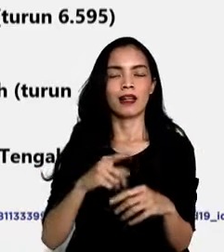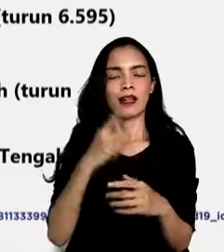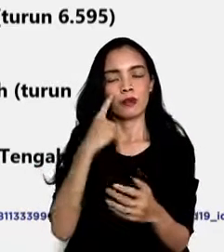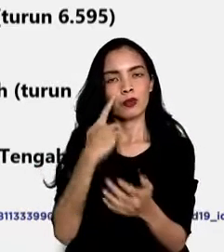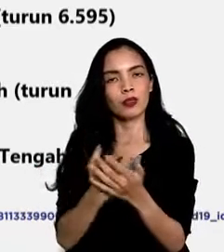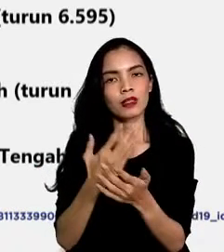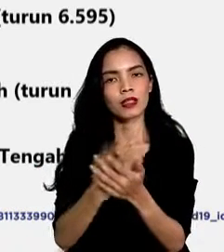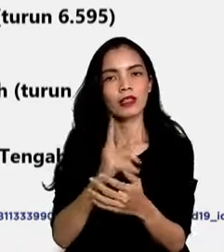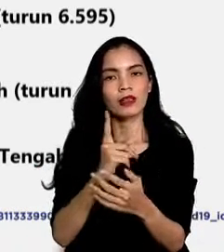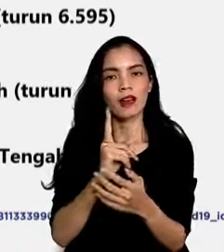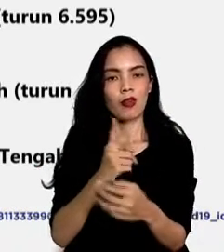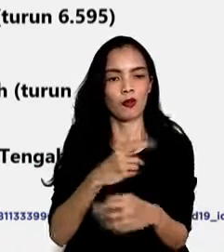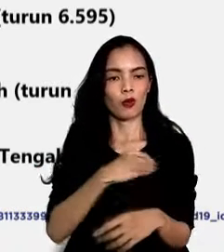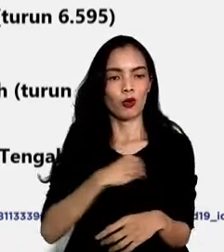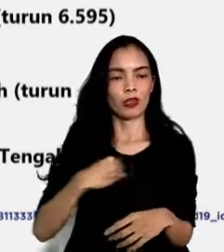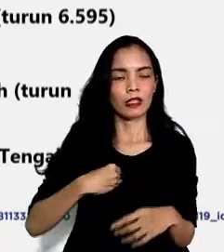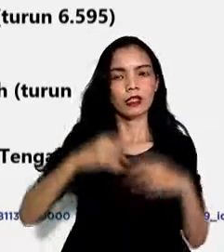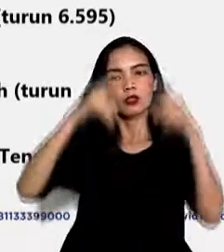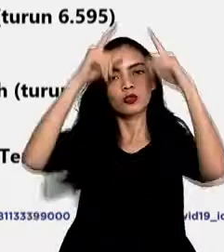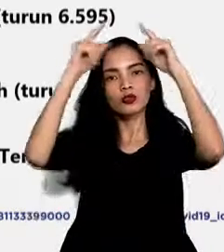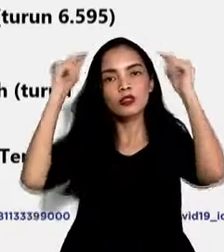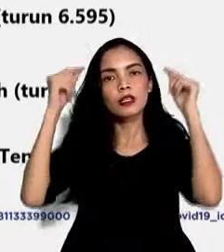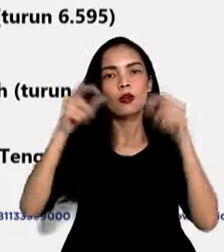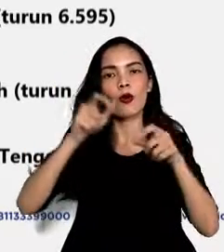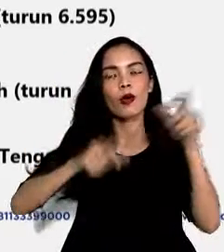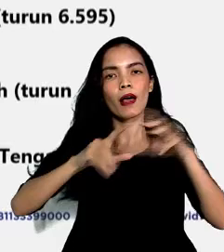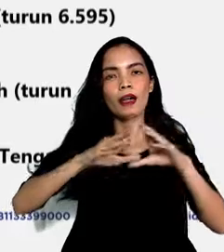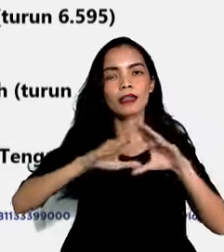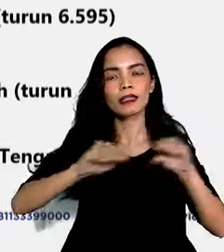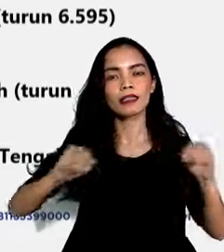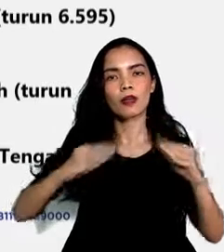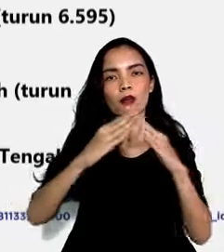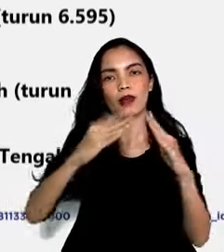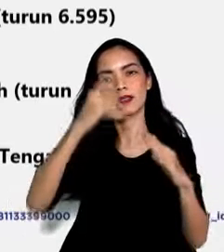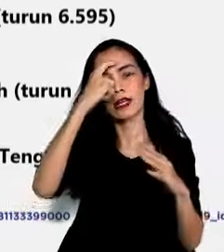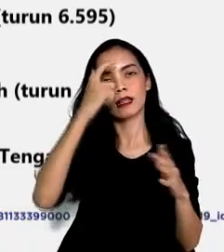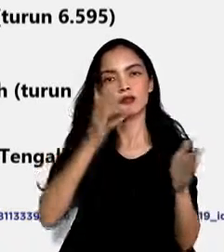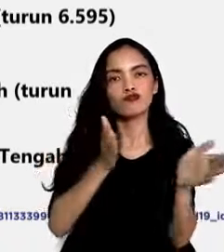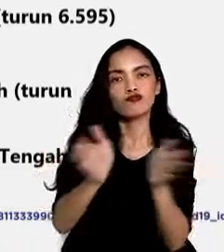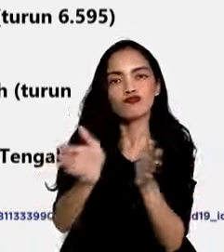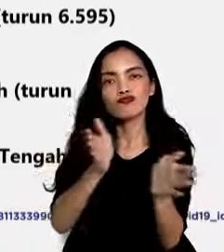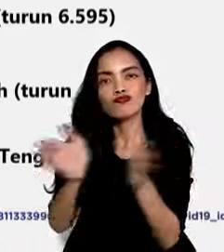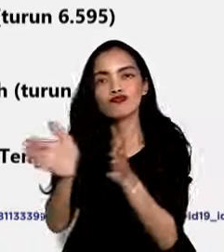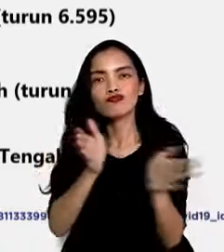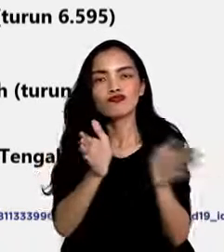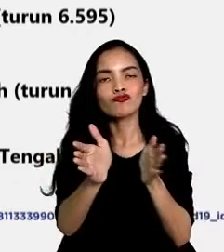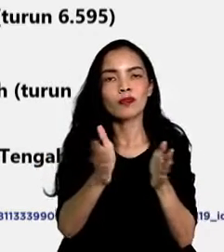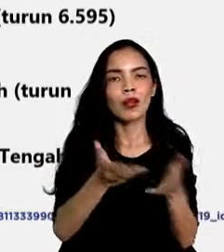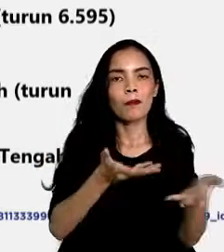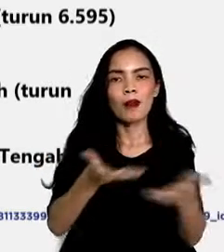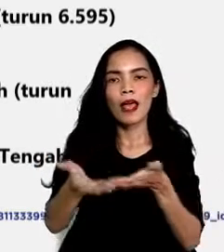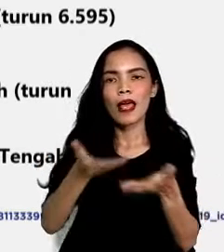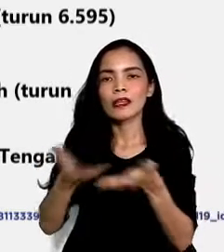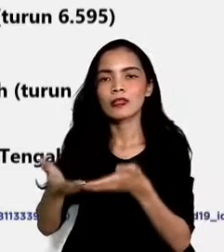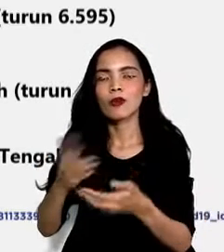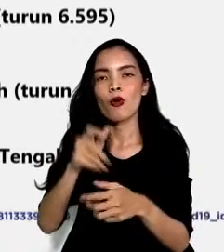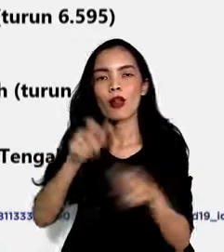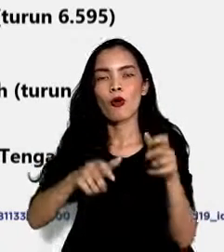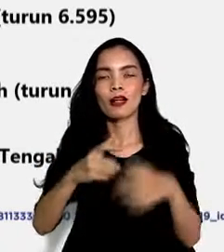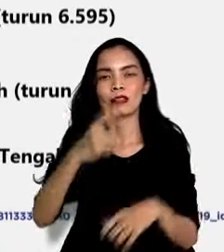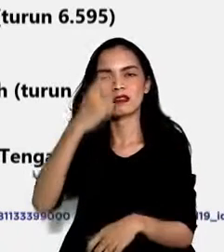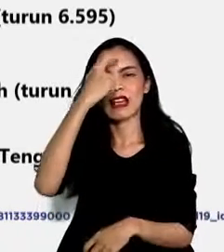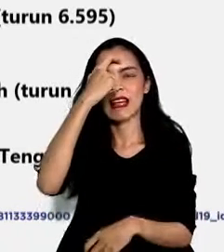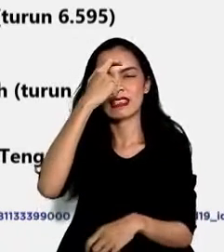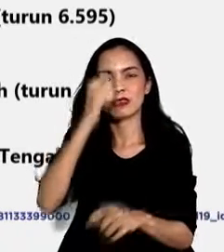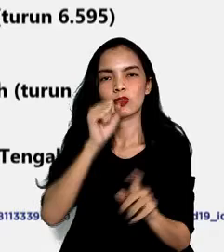kesehatan yang setiap harinya melayani pasien COVID-19 dan memastikan pelayanan terbaik diberikan kepada seluruh pasien,